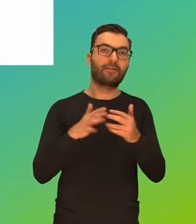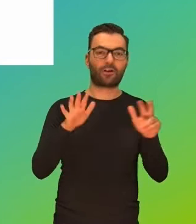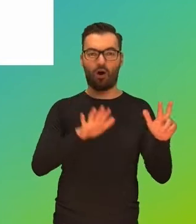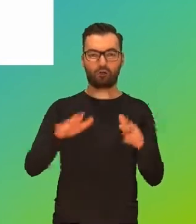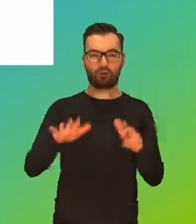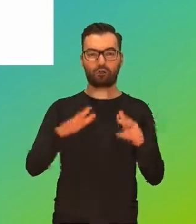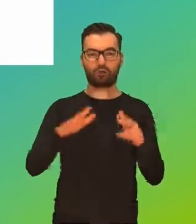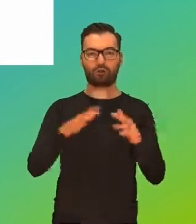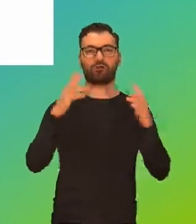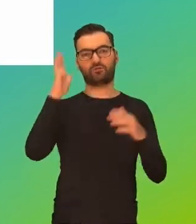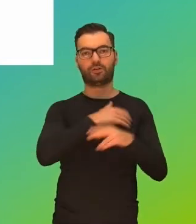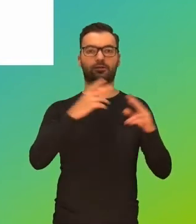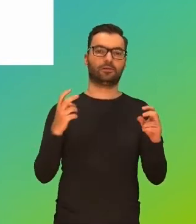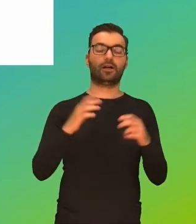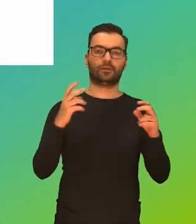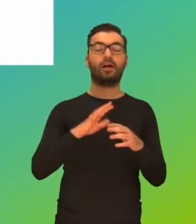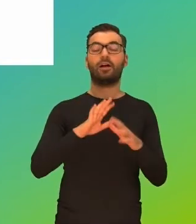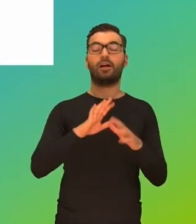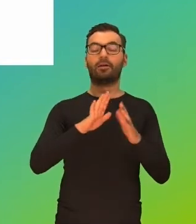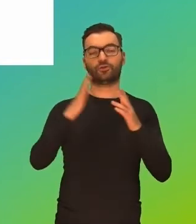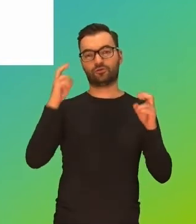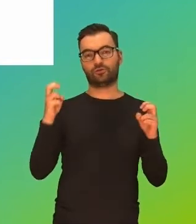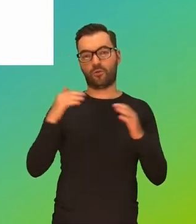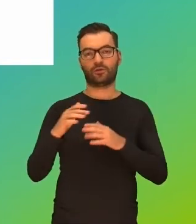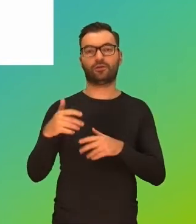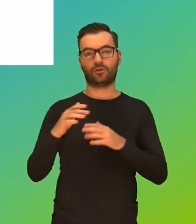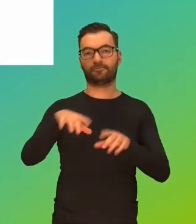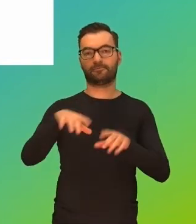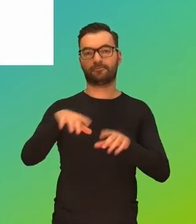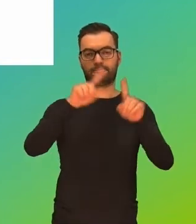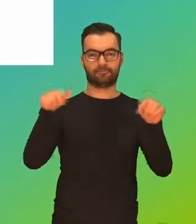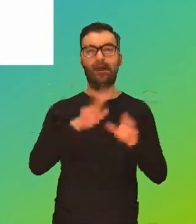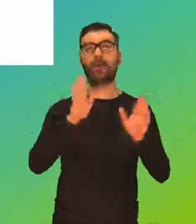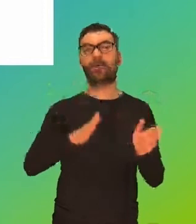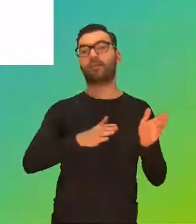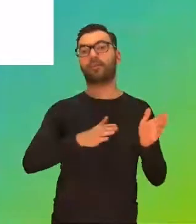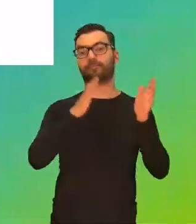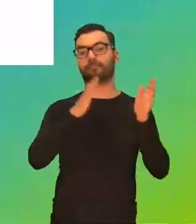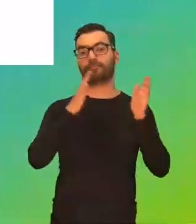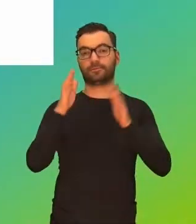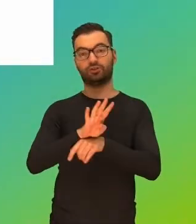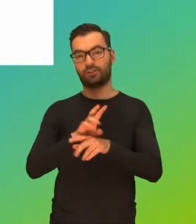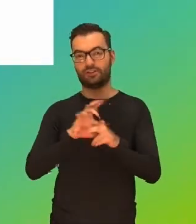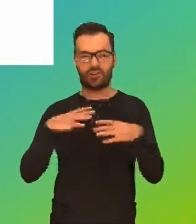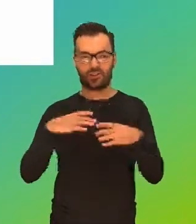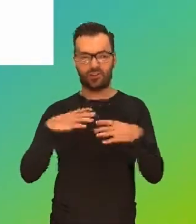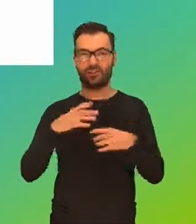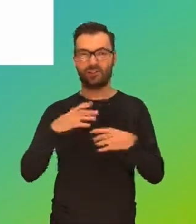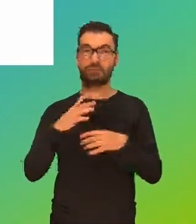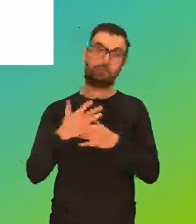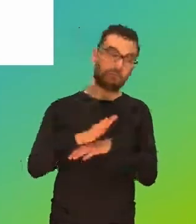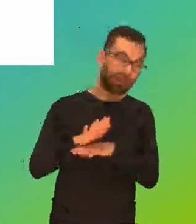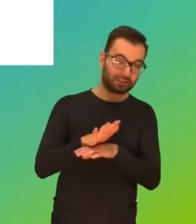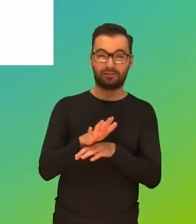8 spędzał w szkole online, przed ekranem, a później w swoim wolnym czasie 4 godziny prawie 5,